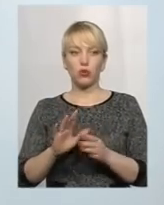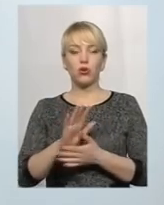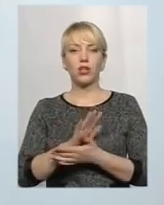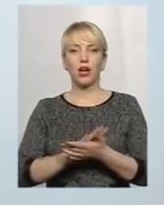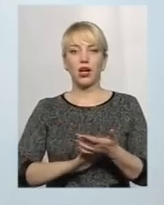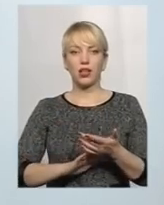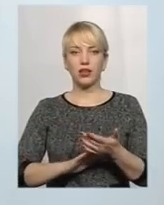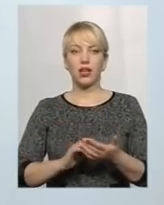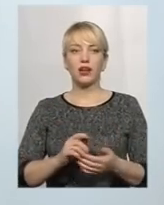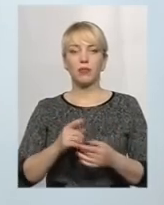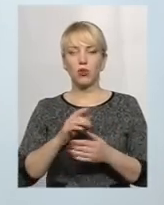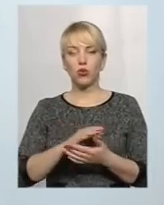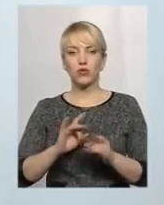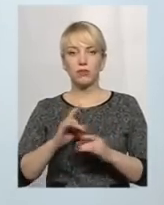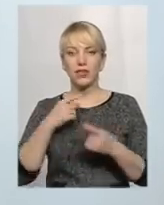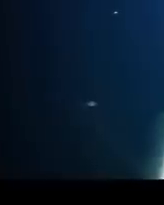дискусію у студії.